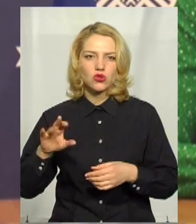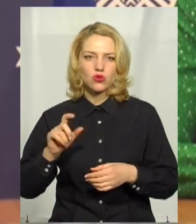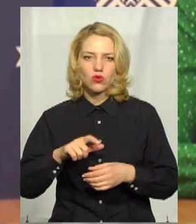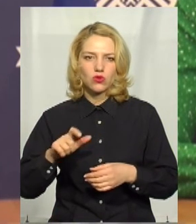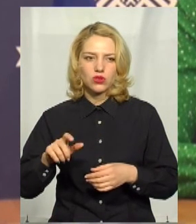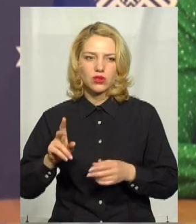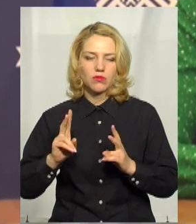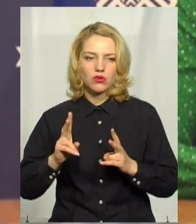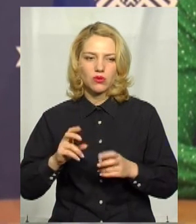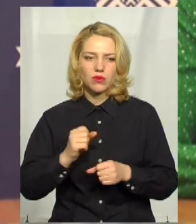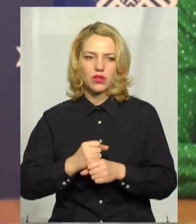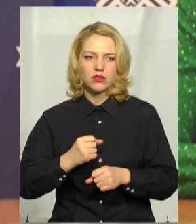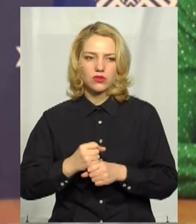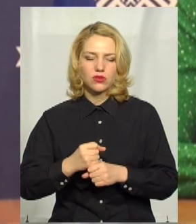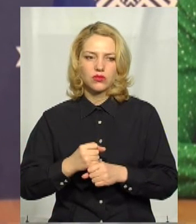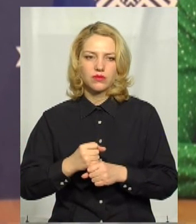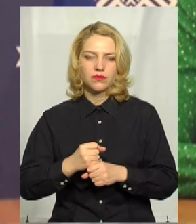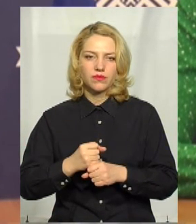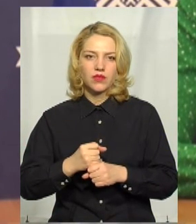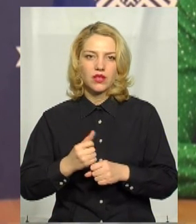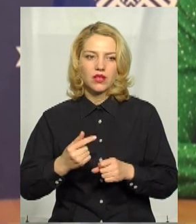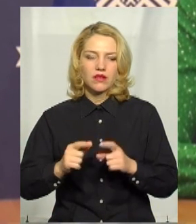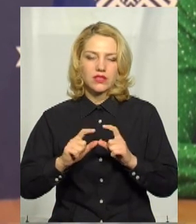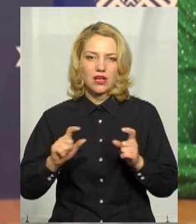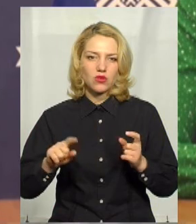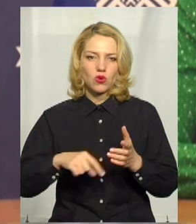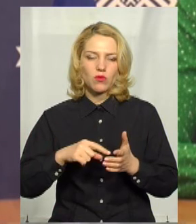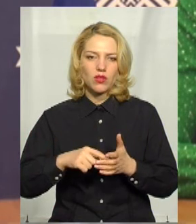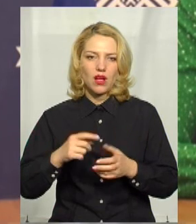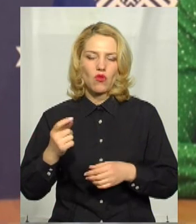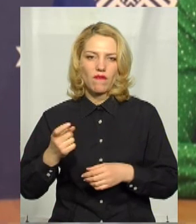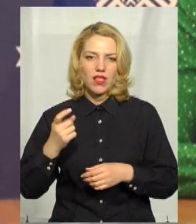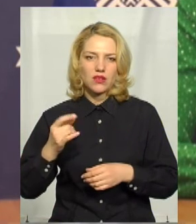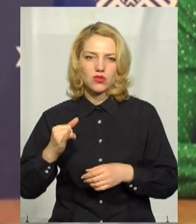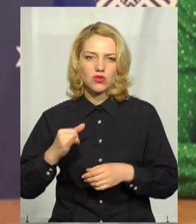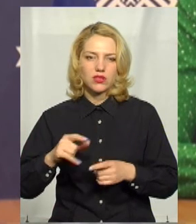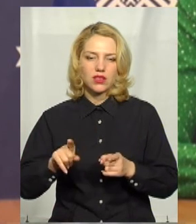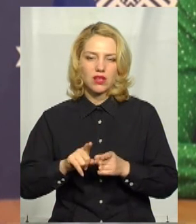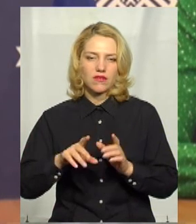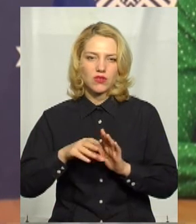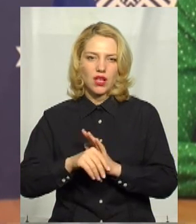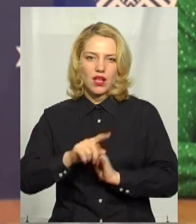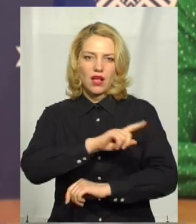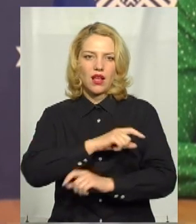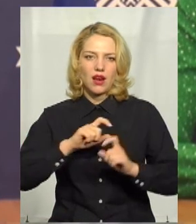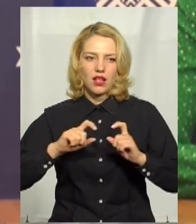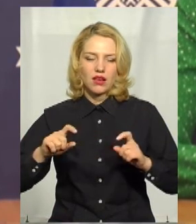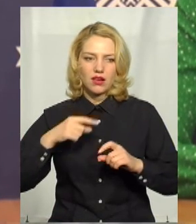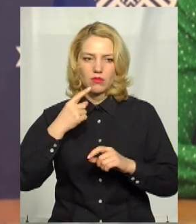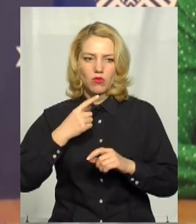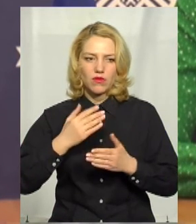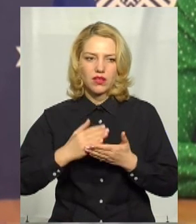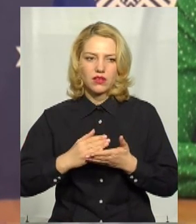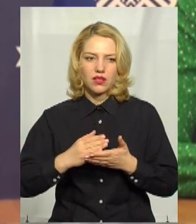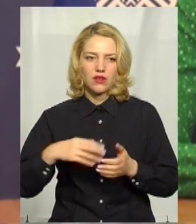наприклад, працюють в закладах комунальної власності і в тому числі і про лікарню мова йде. Тому що дуже багато, наприклад, в